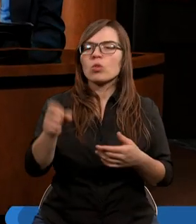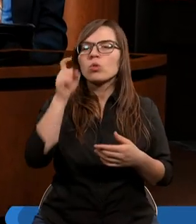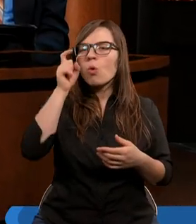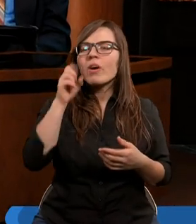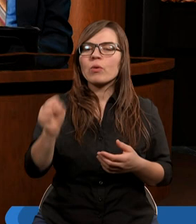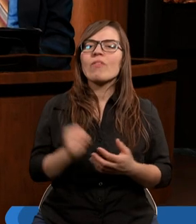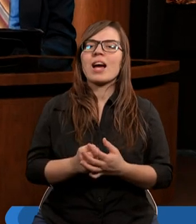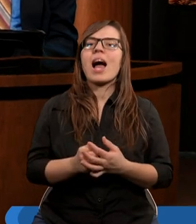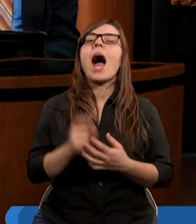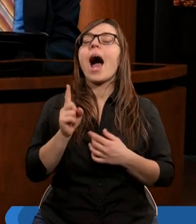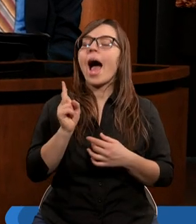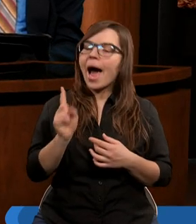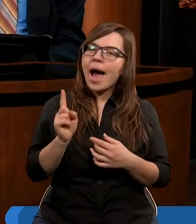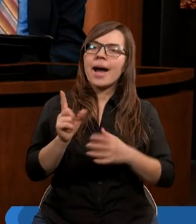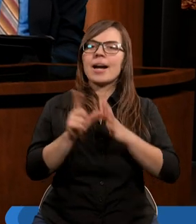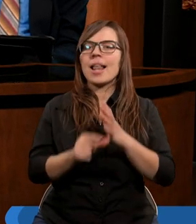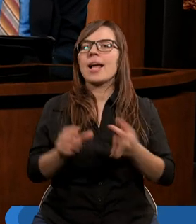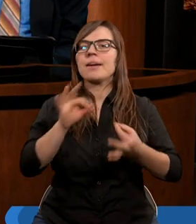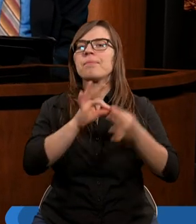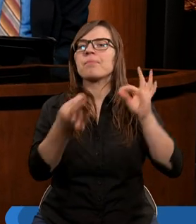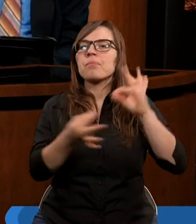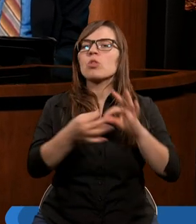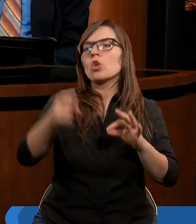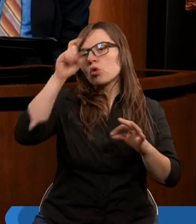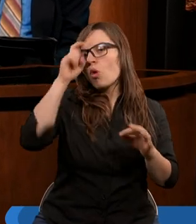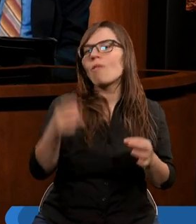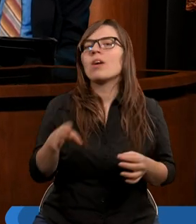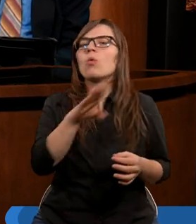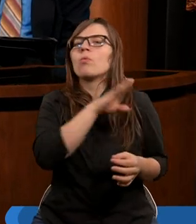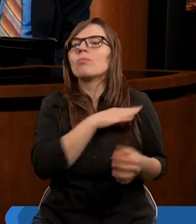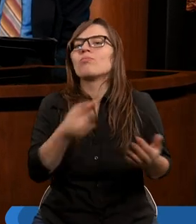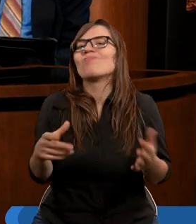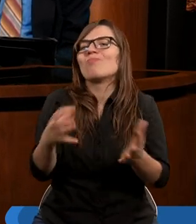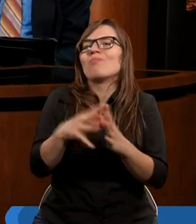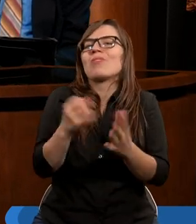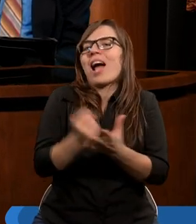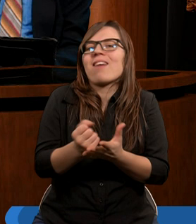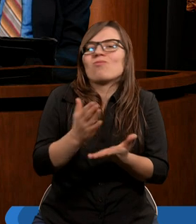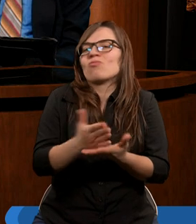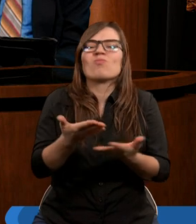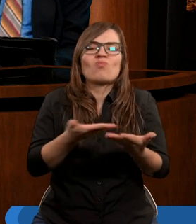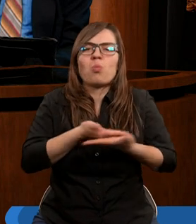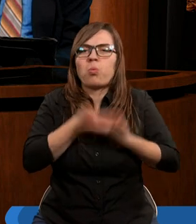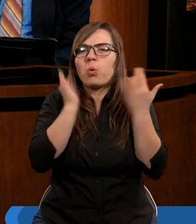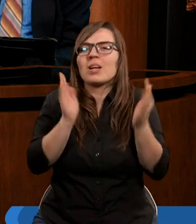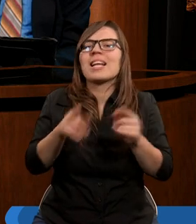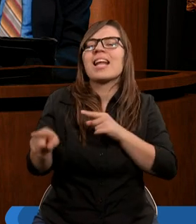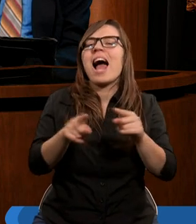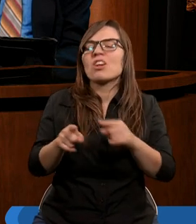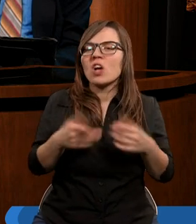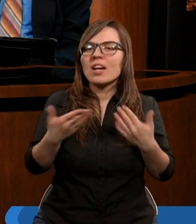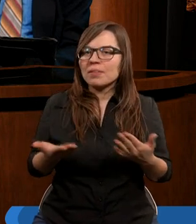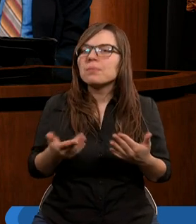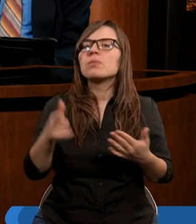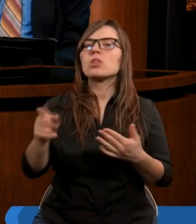człowieka. No ale gdy człowiek umrze, no to to prawo już nie ma znaczenia. I w pierwszym